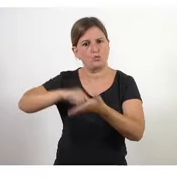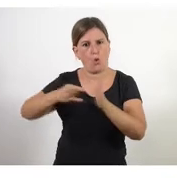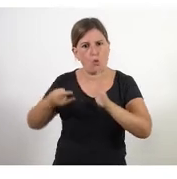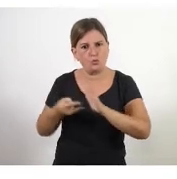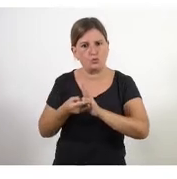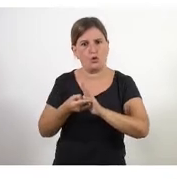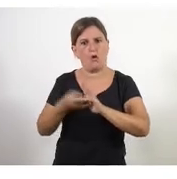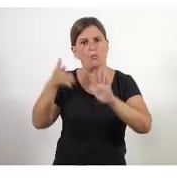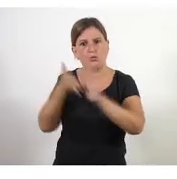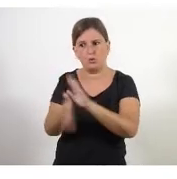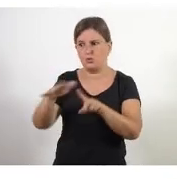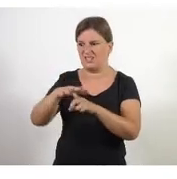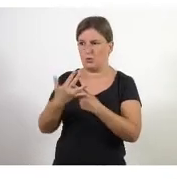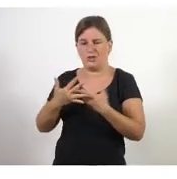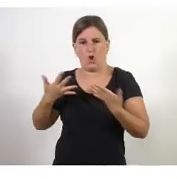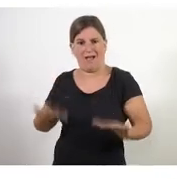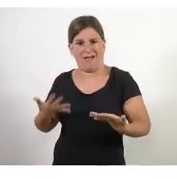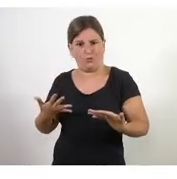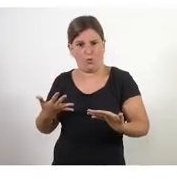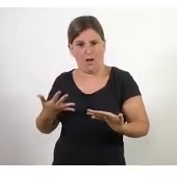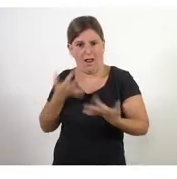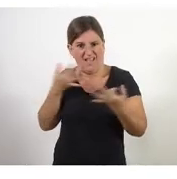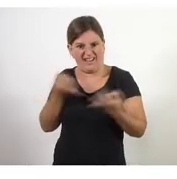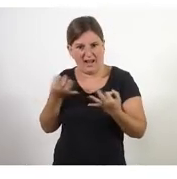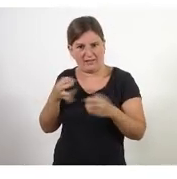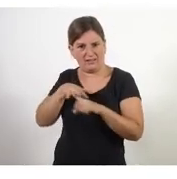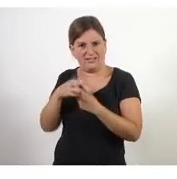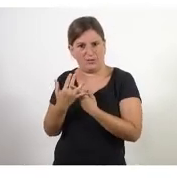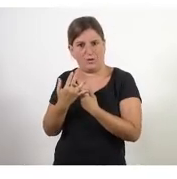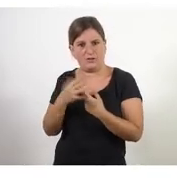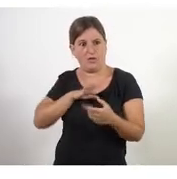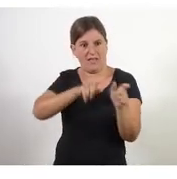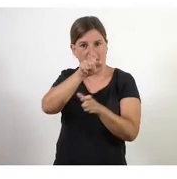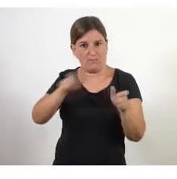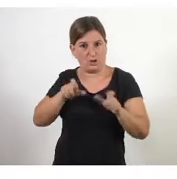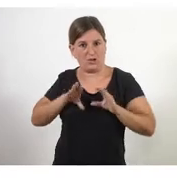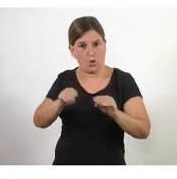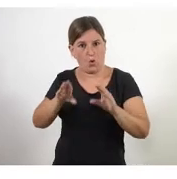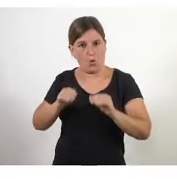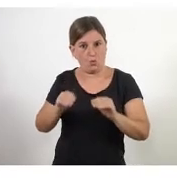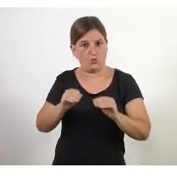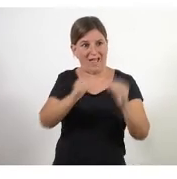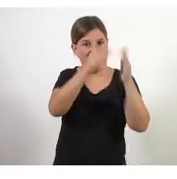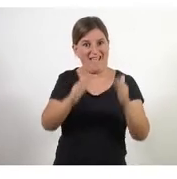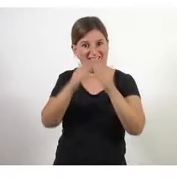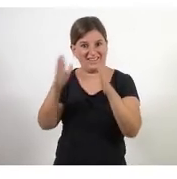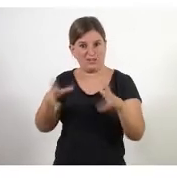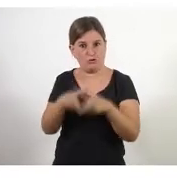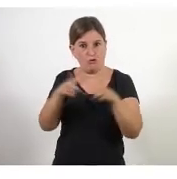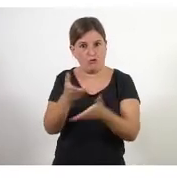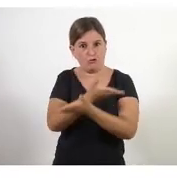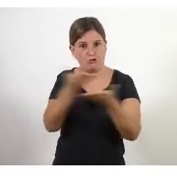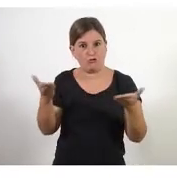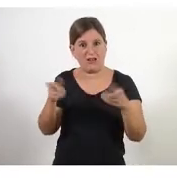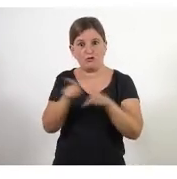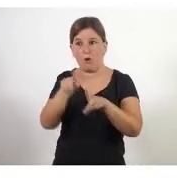realitat d'avui. Doncs, la realitat d'avui dels nostres usuaris, usuaries, a les organitzacions, a les entitats socials, ja no